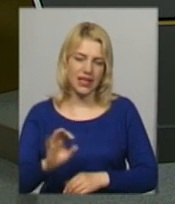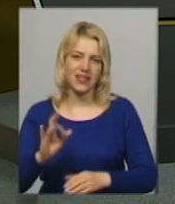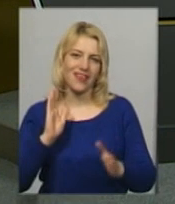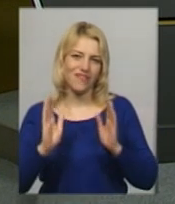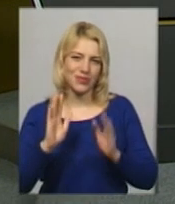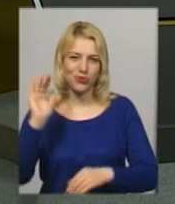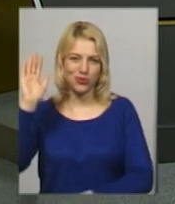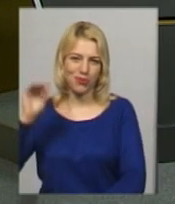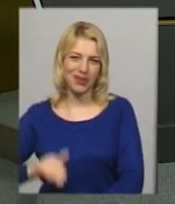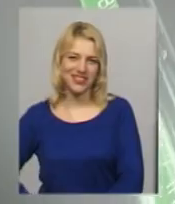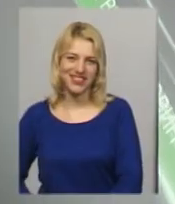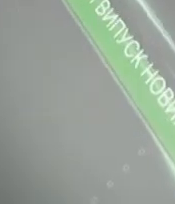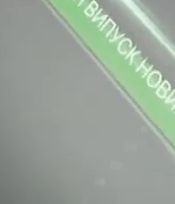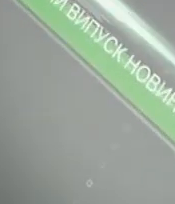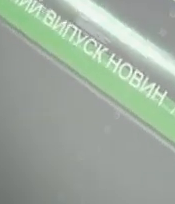Побачимось!